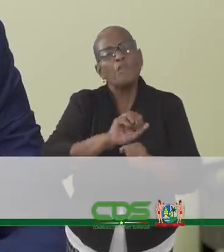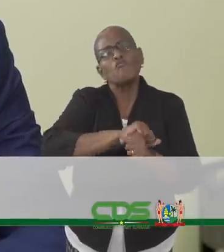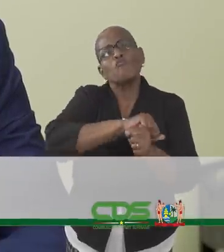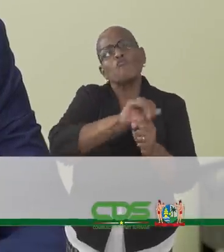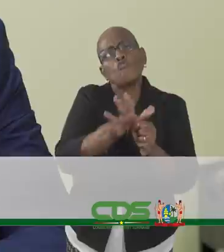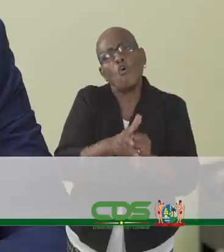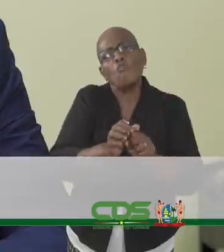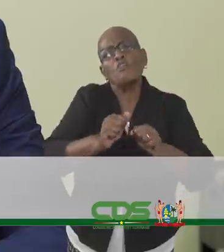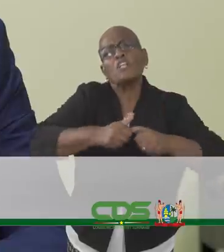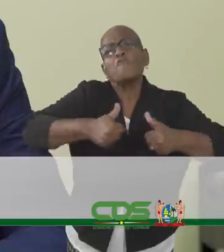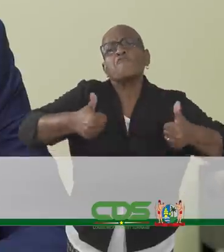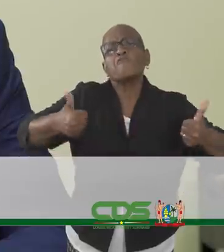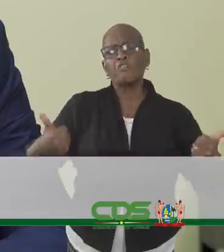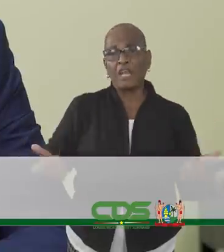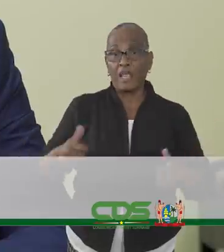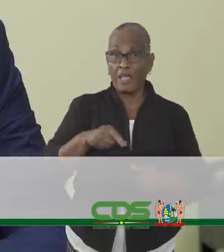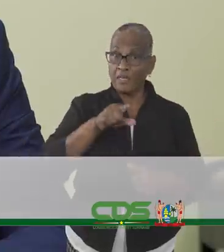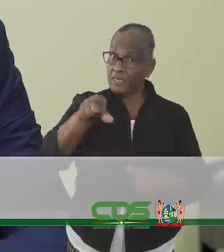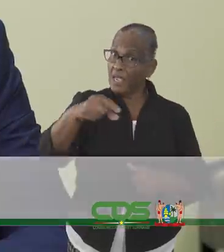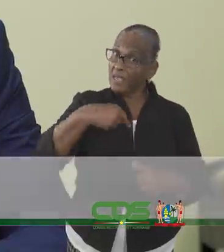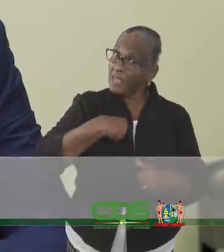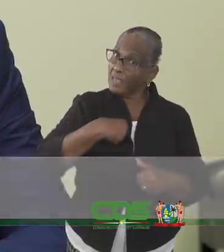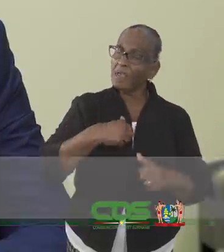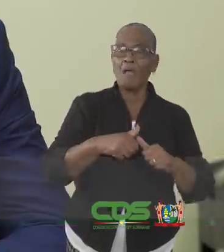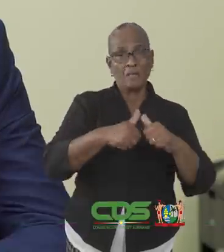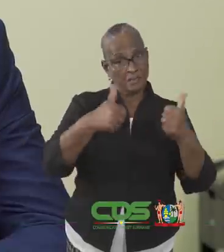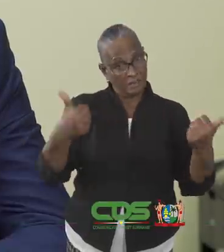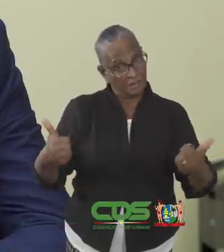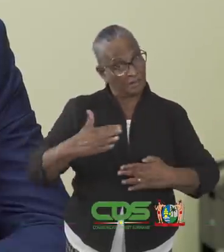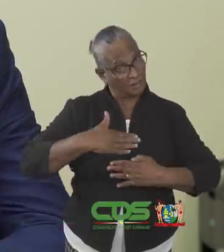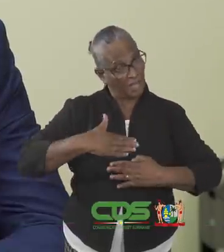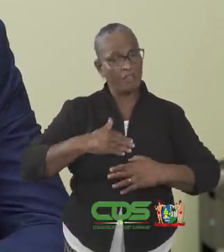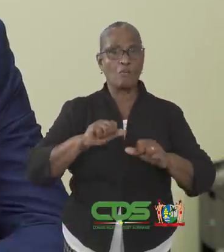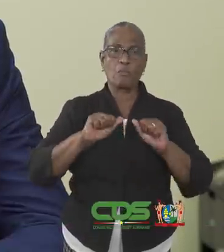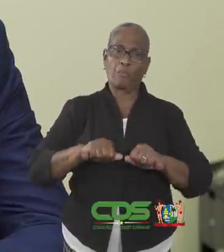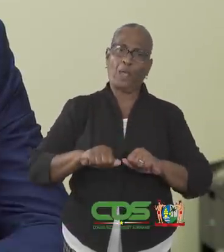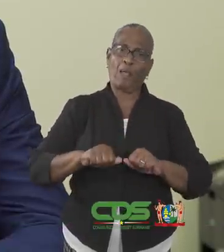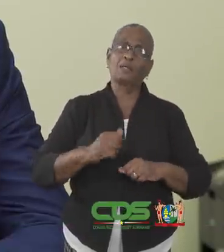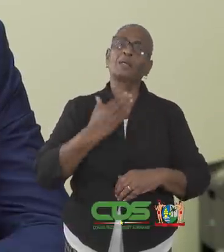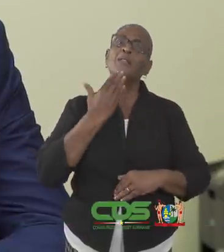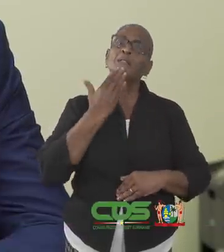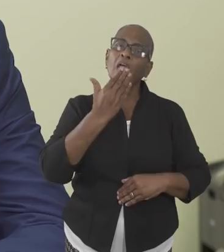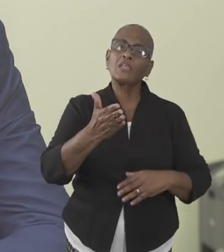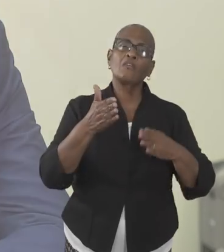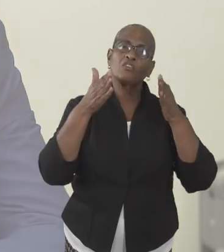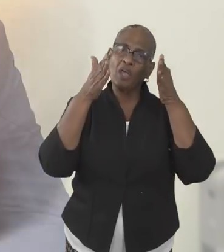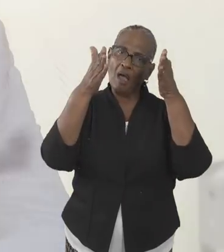-vrij. U en ik hebben dat in de hand. Dank u voor uw aandacht.